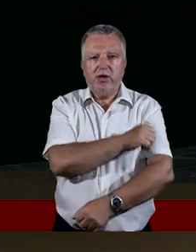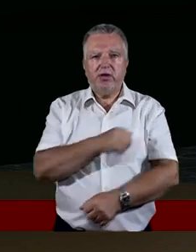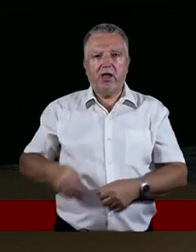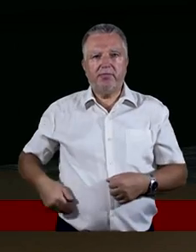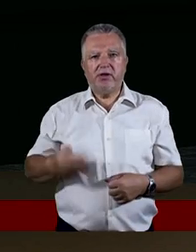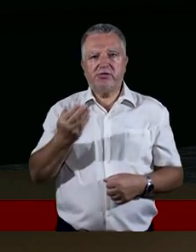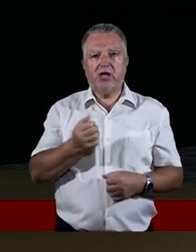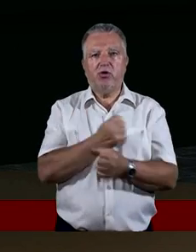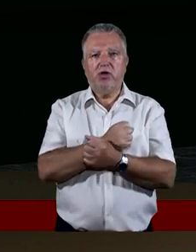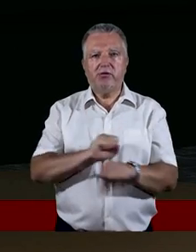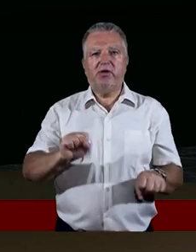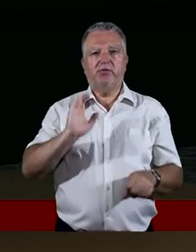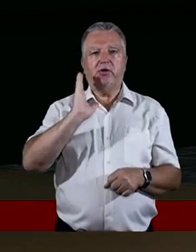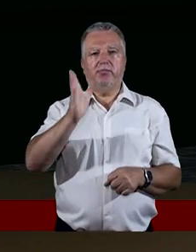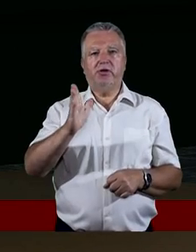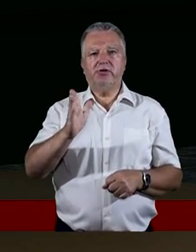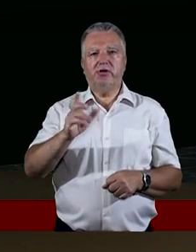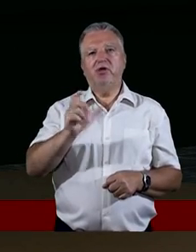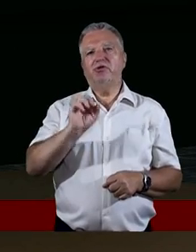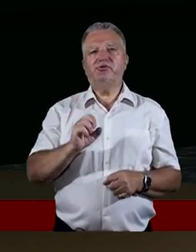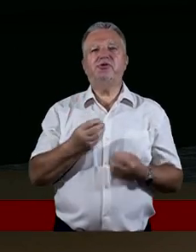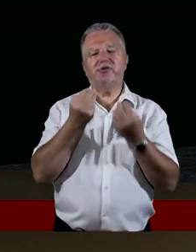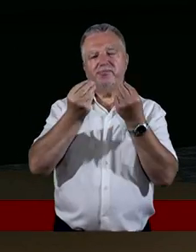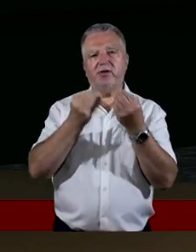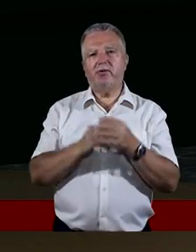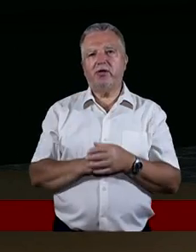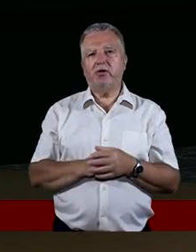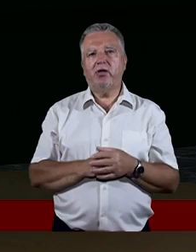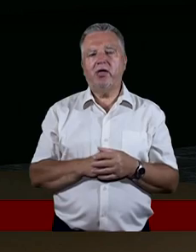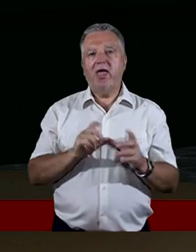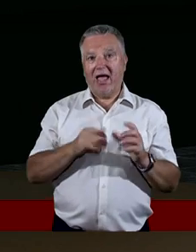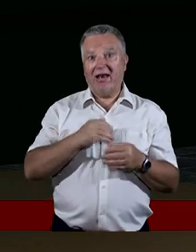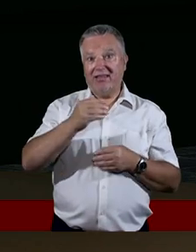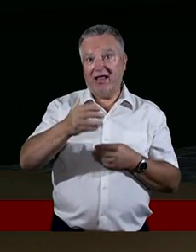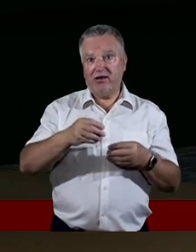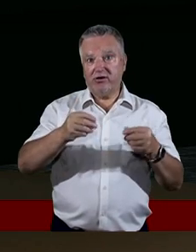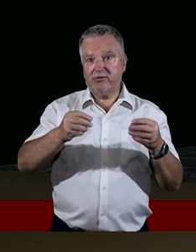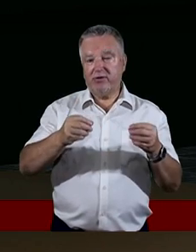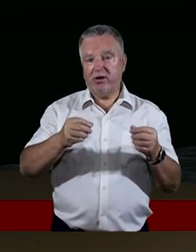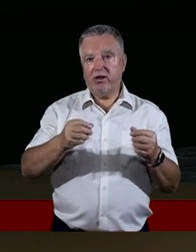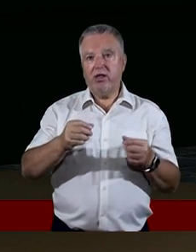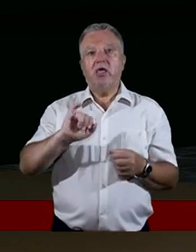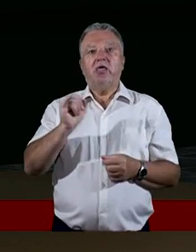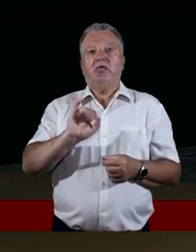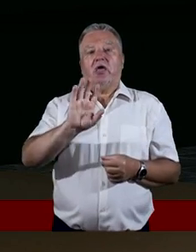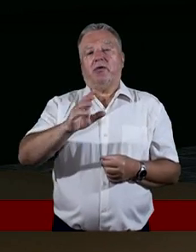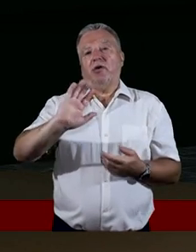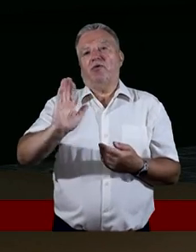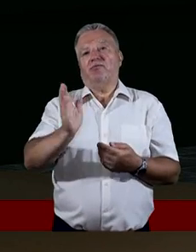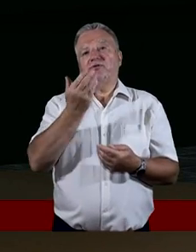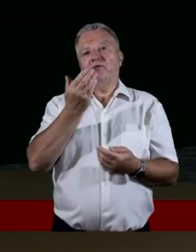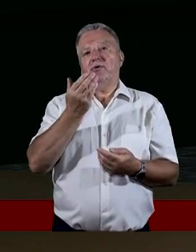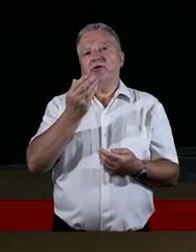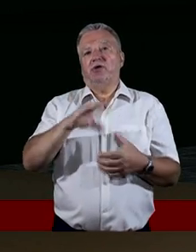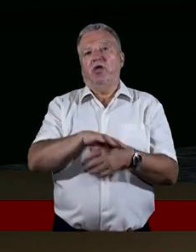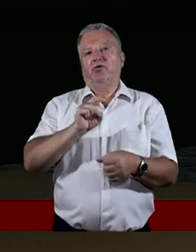Pańskiego, zbawiony będzie. Coś wspaniałego. Ale teraz dalej to rozwija. Jak mają wzywać tego,